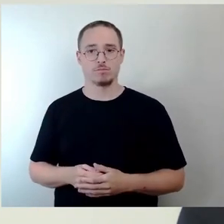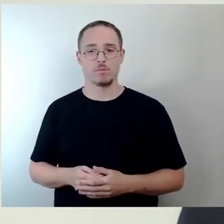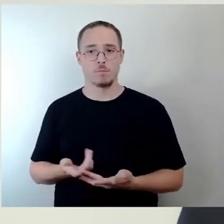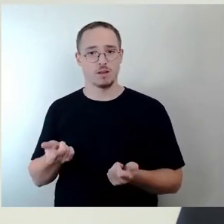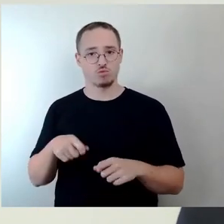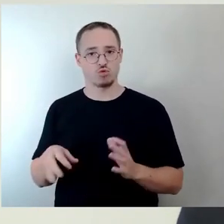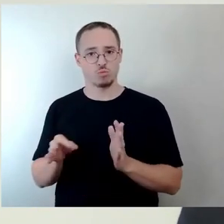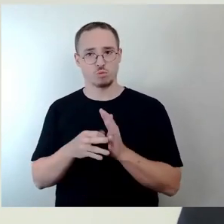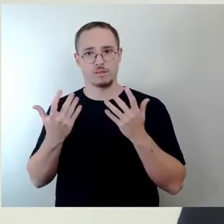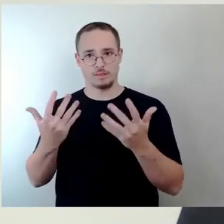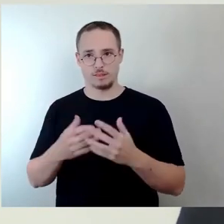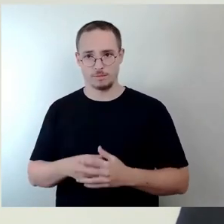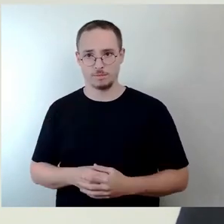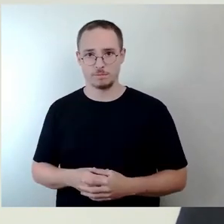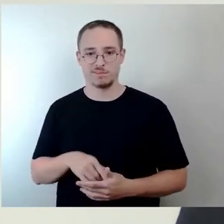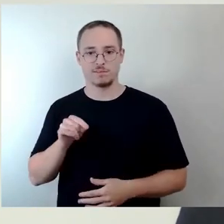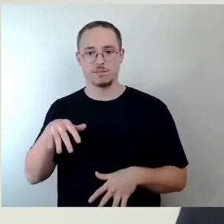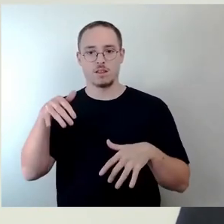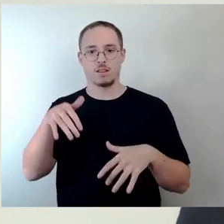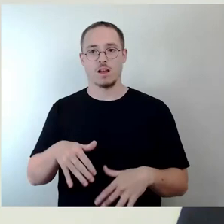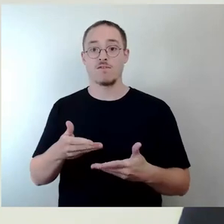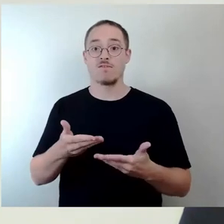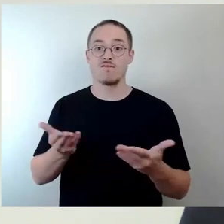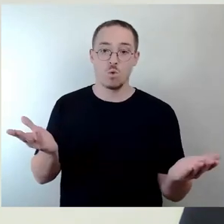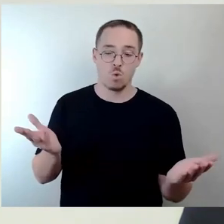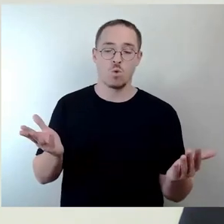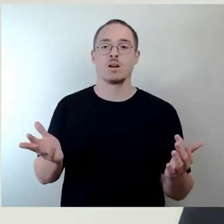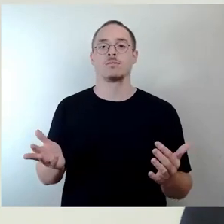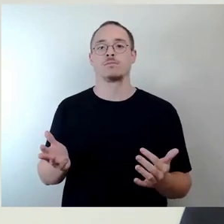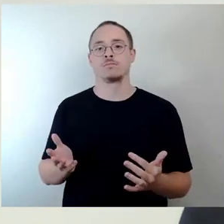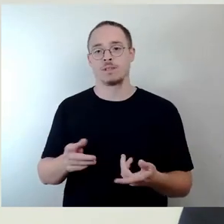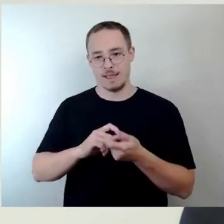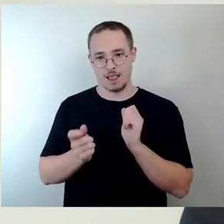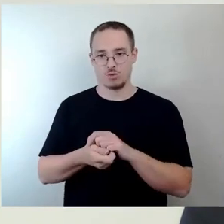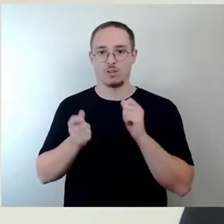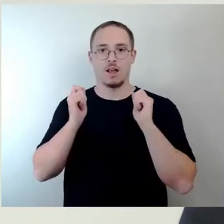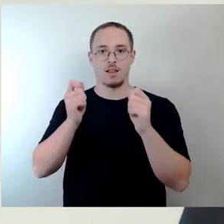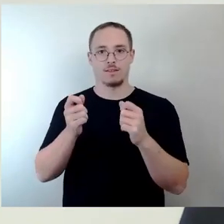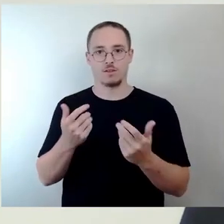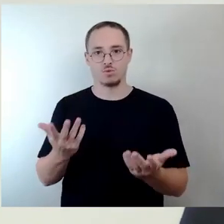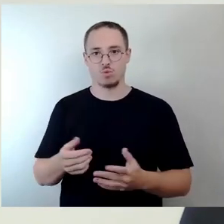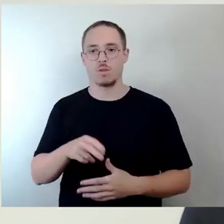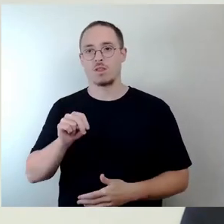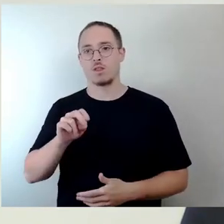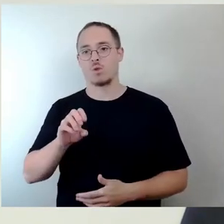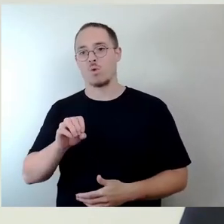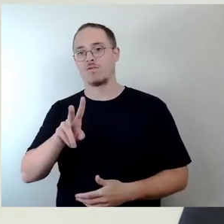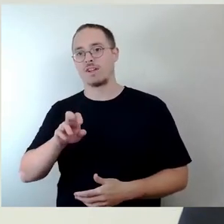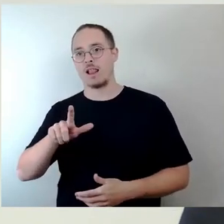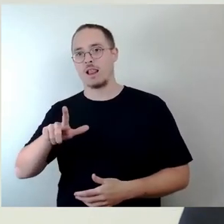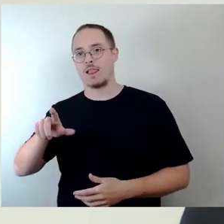diese in einen Änderungsantrag zur Vorlage der Verwaltung zur Novelle der Entgeltordnung eingeflossen. Dass wir die